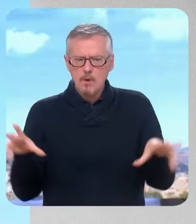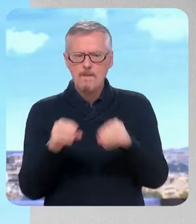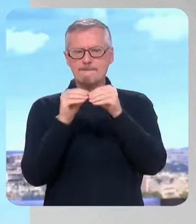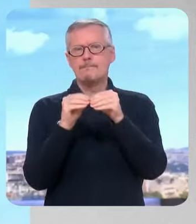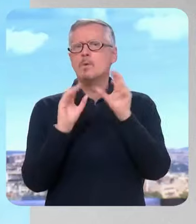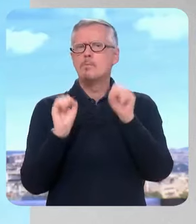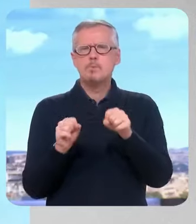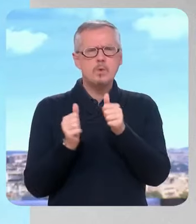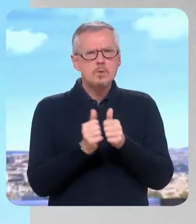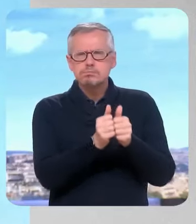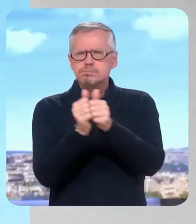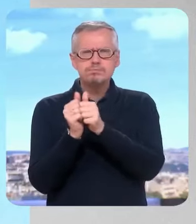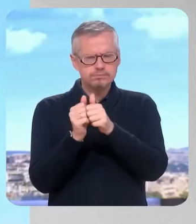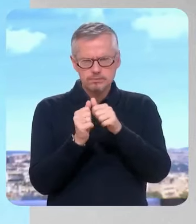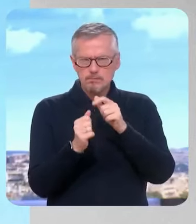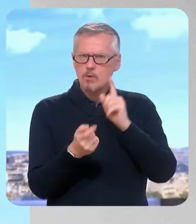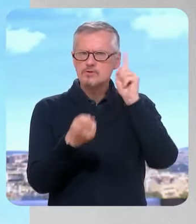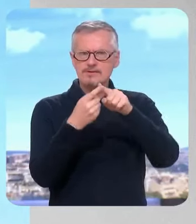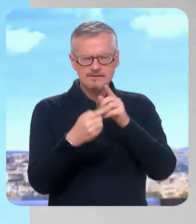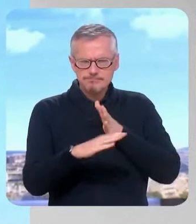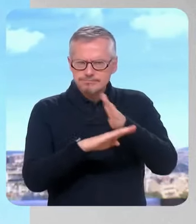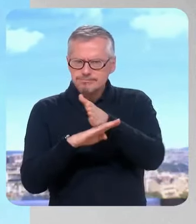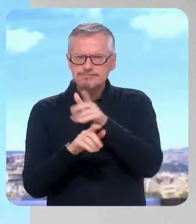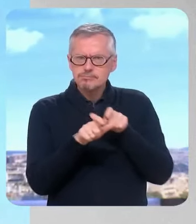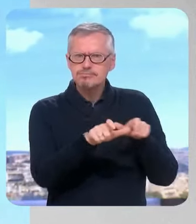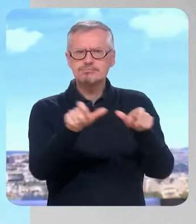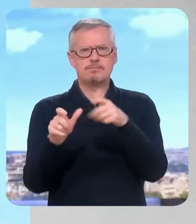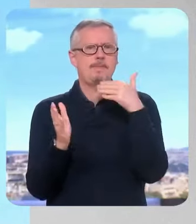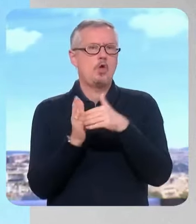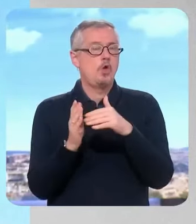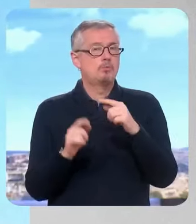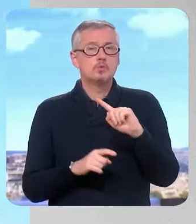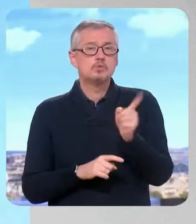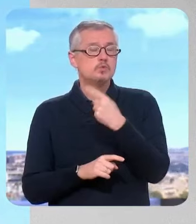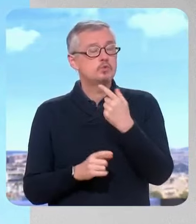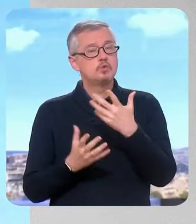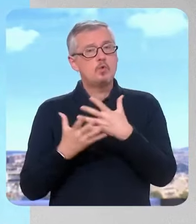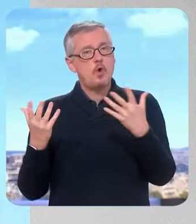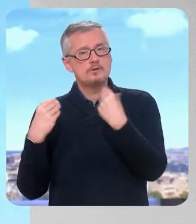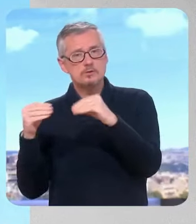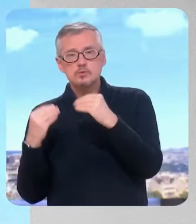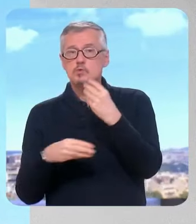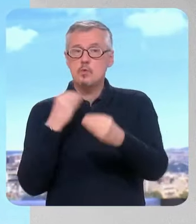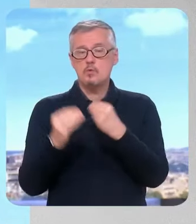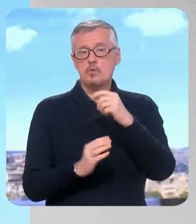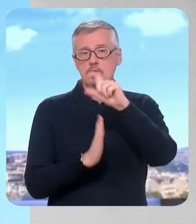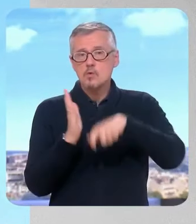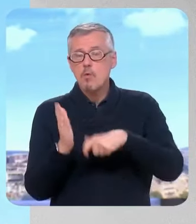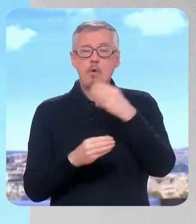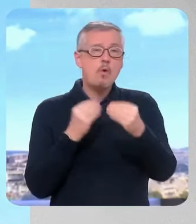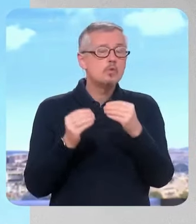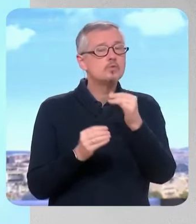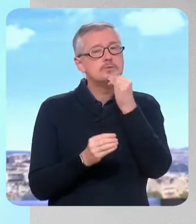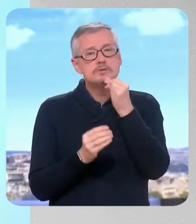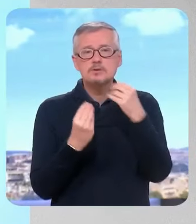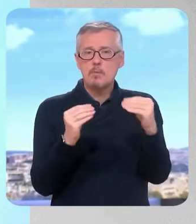contrôles dans les établissements de commerce, dans les établissements de la grande distribution ou du commerce en général, évidemment chez les restaurateurs, pour assurer à nos concitoyens la